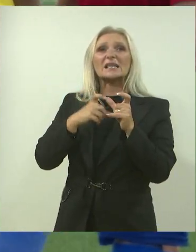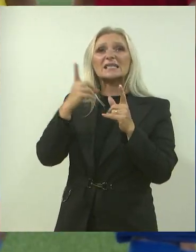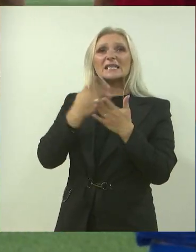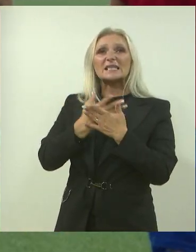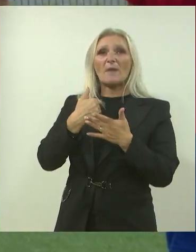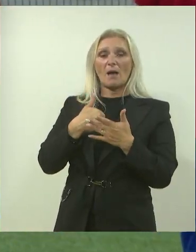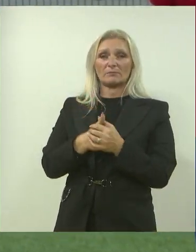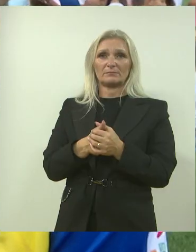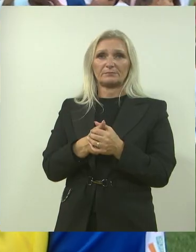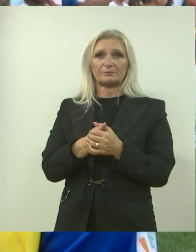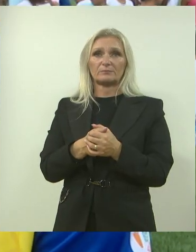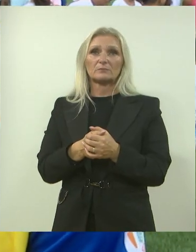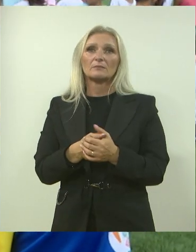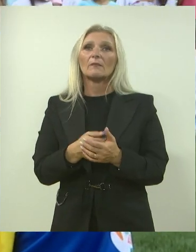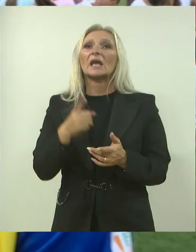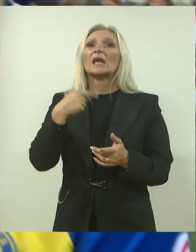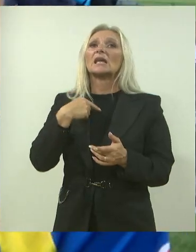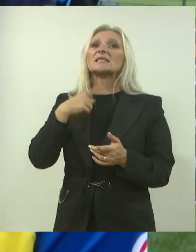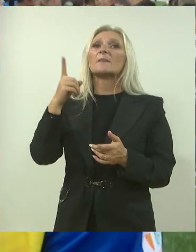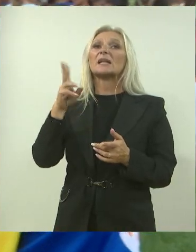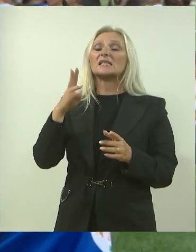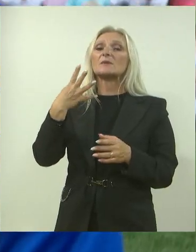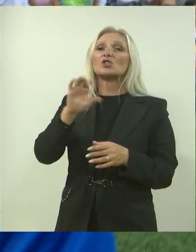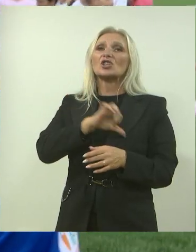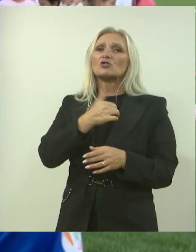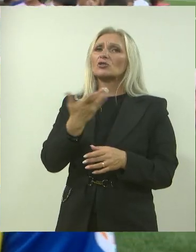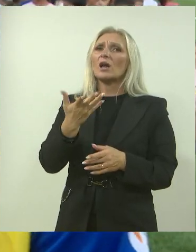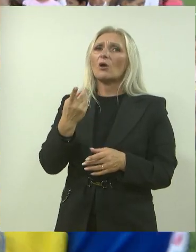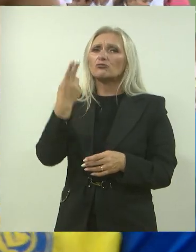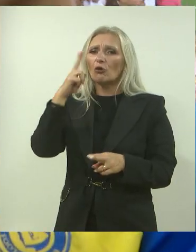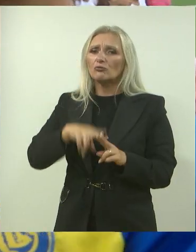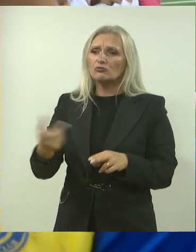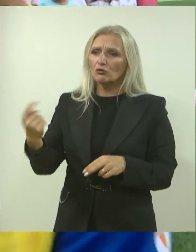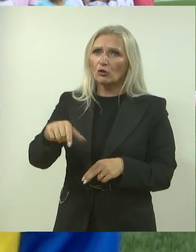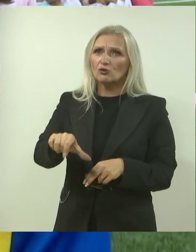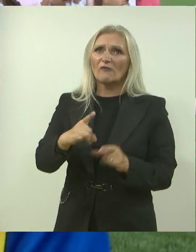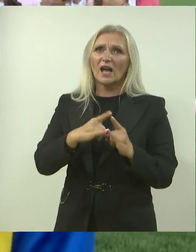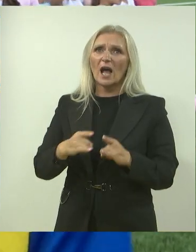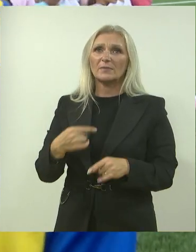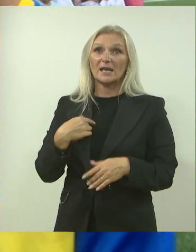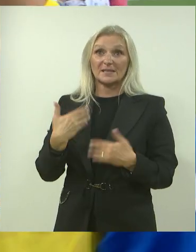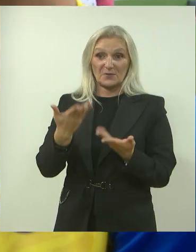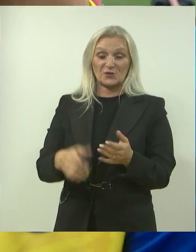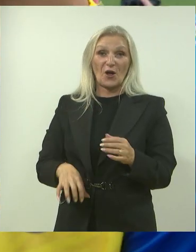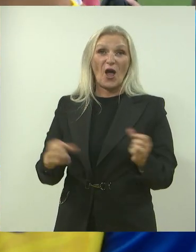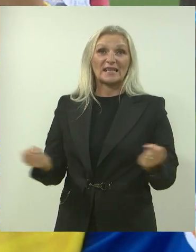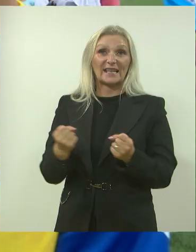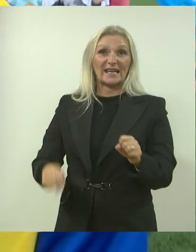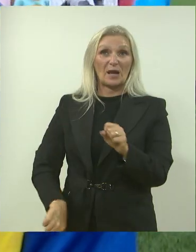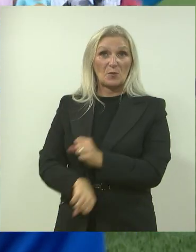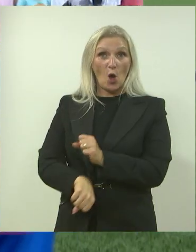godina. Kako to da si odlučio doći na ovaj zanimljiv nogometni kamp? Došli sam malo da treniram nogomet,